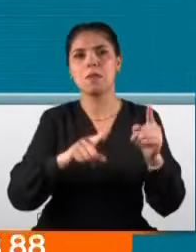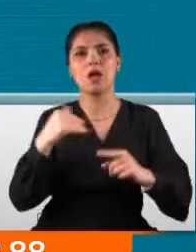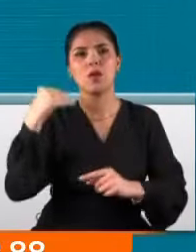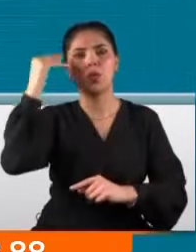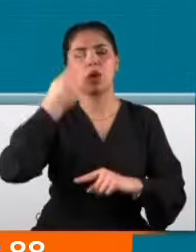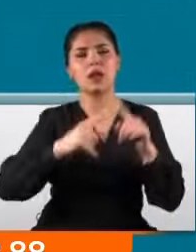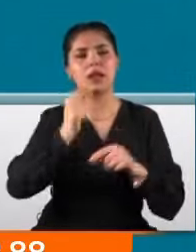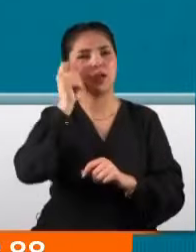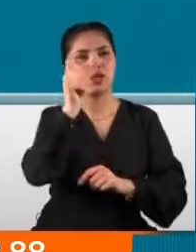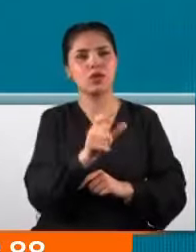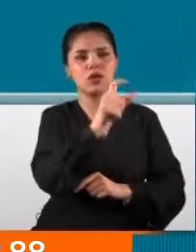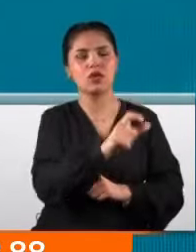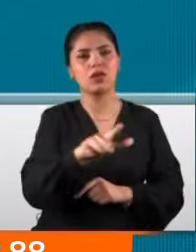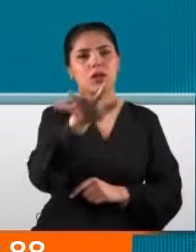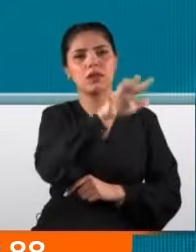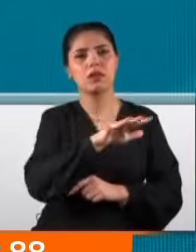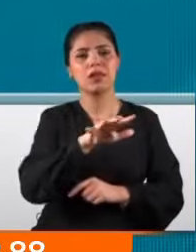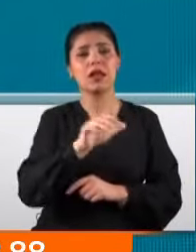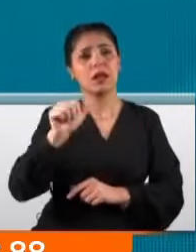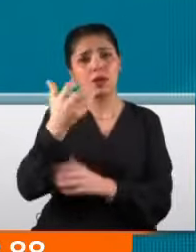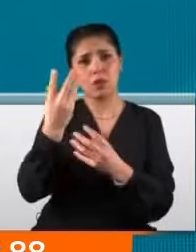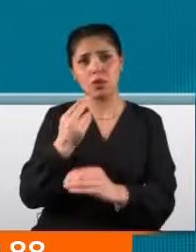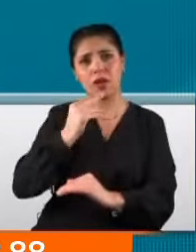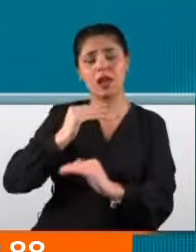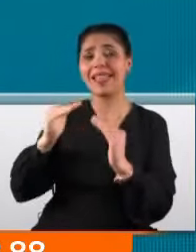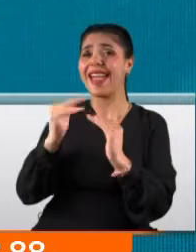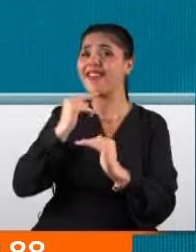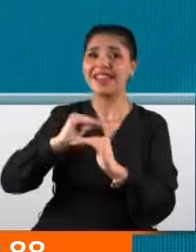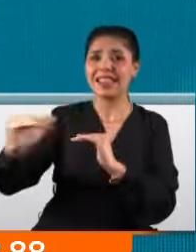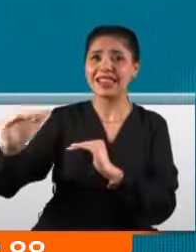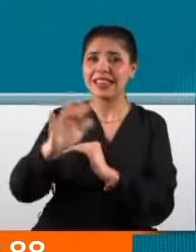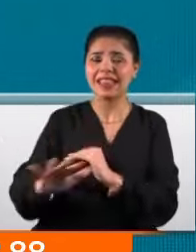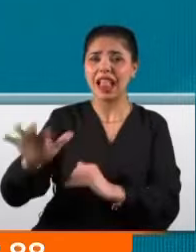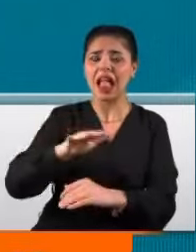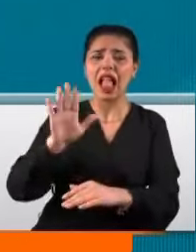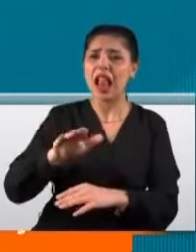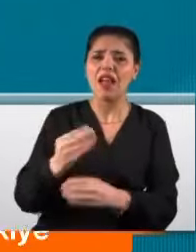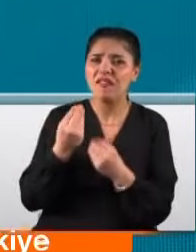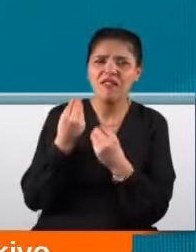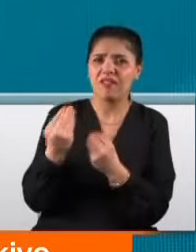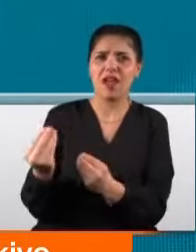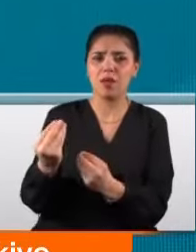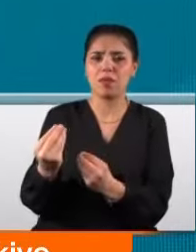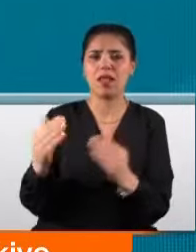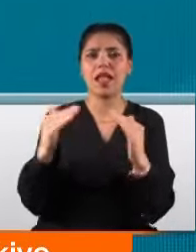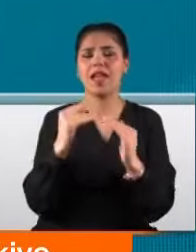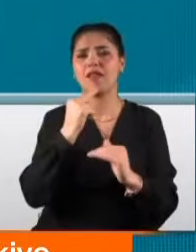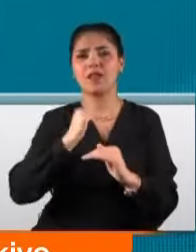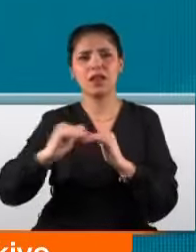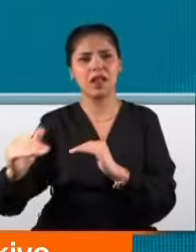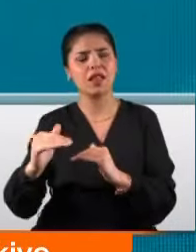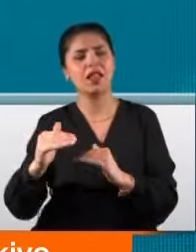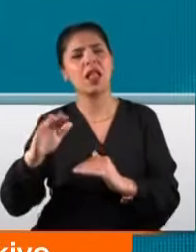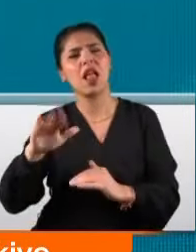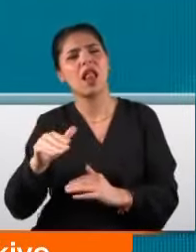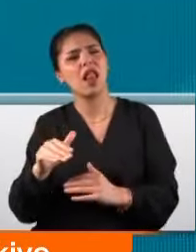siyasetçilerin başımızın tacı olan ev hanımlarını aşağılaması, ev kadınlarını hor,